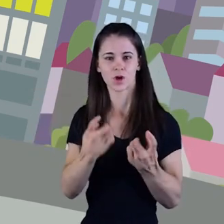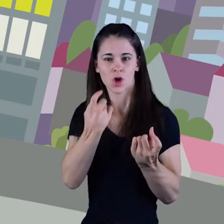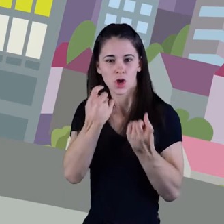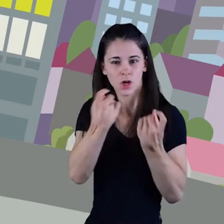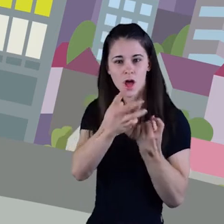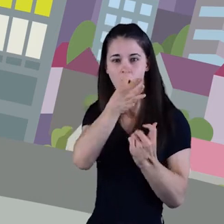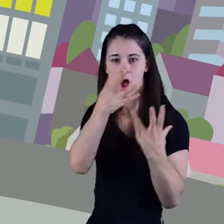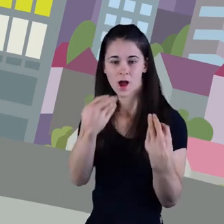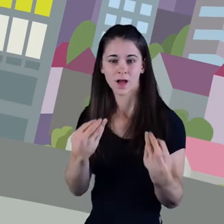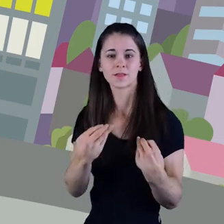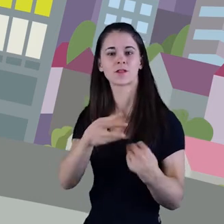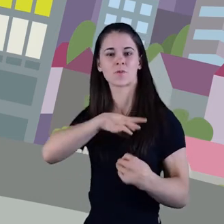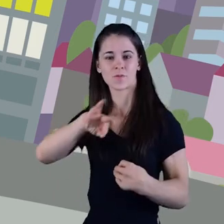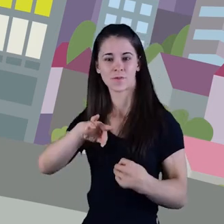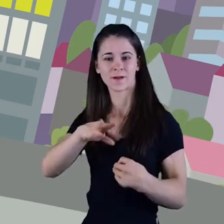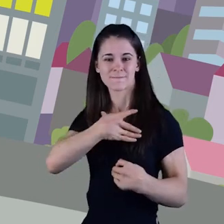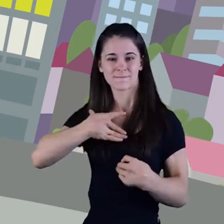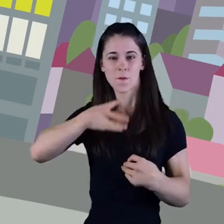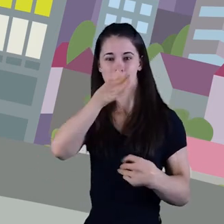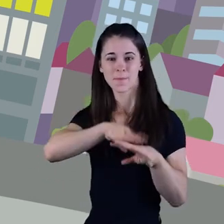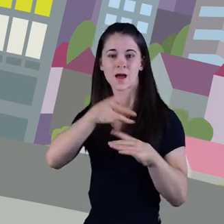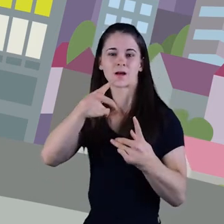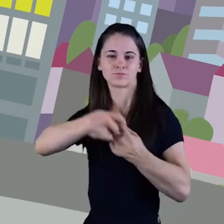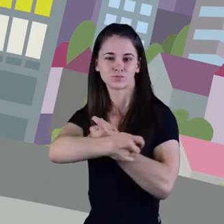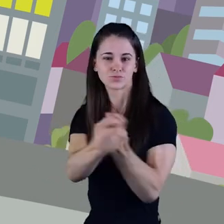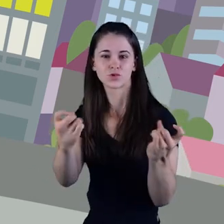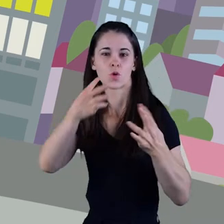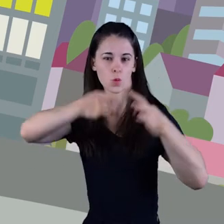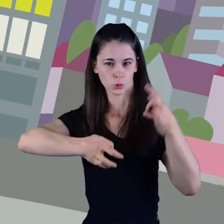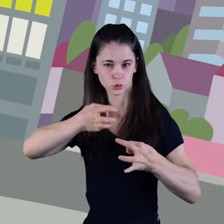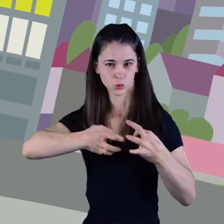Gestionem el cabal d'aigua disponible assegurant-t'un repartiment just.